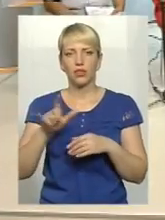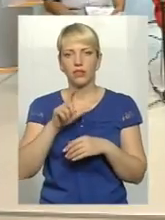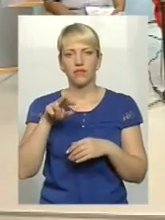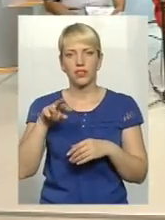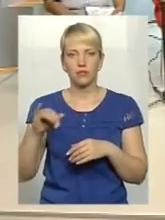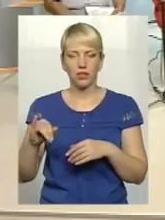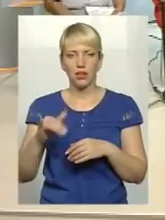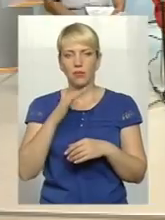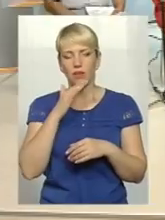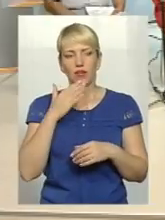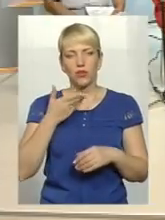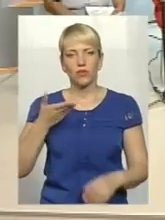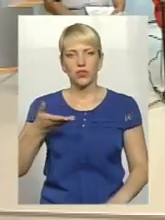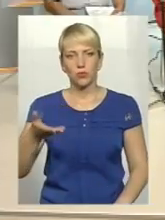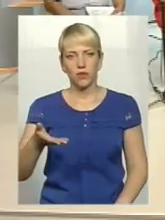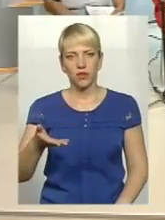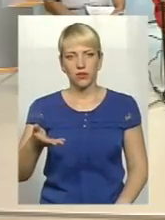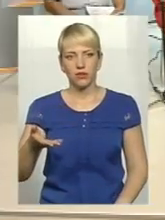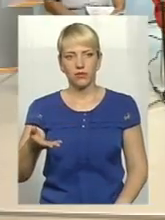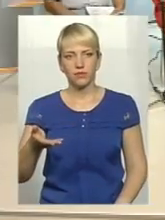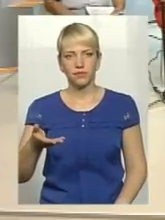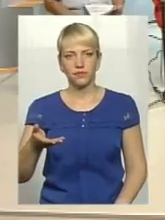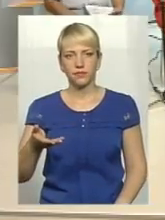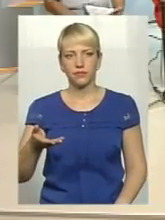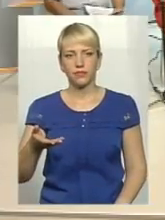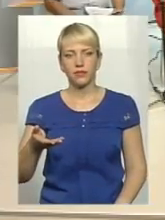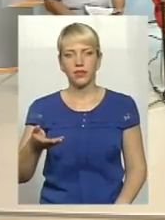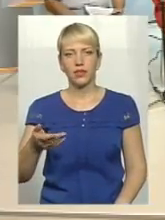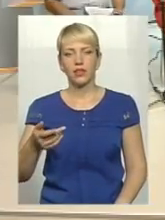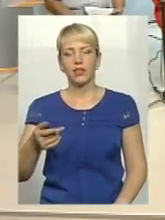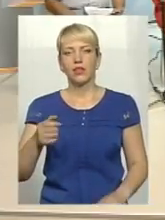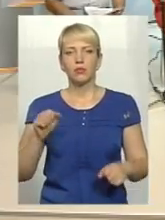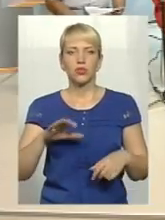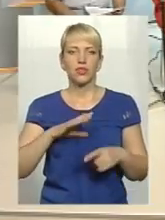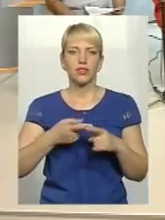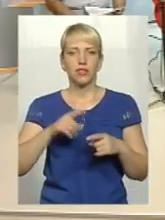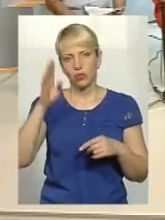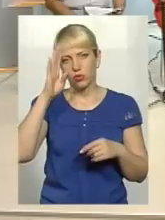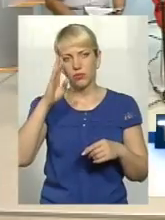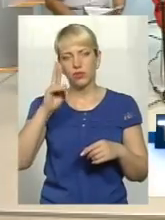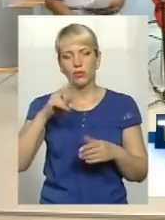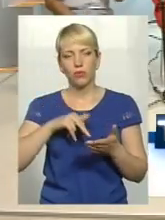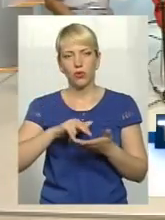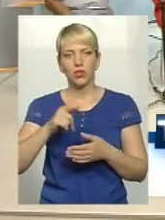багато виступають, та й, напевно, ці хлопці, які приходять, вони вже знають,